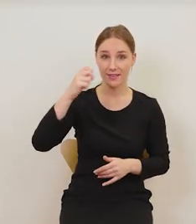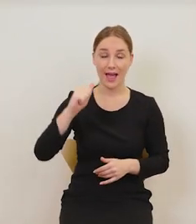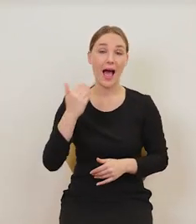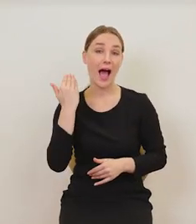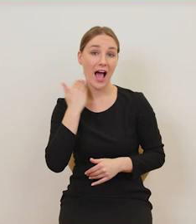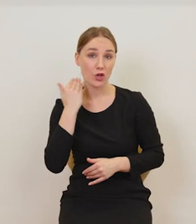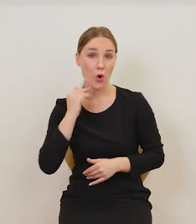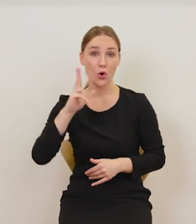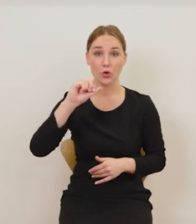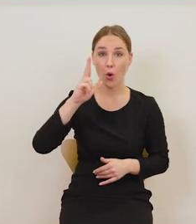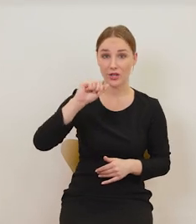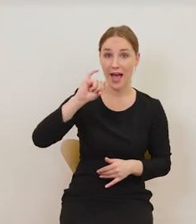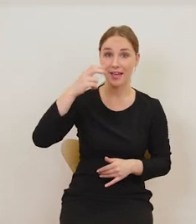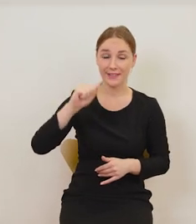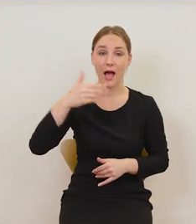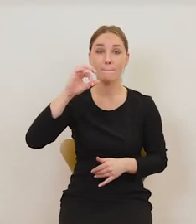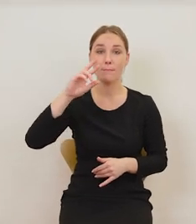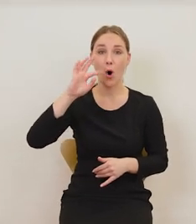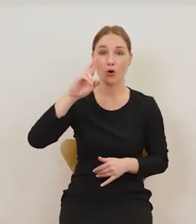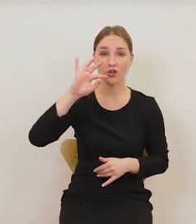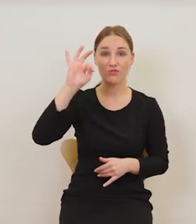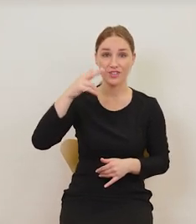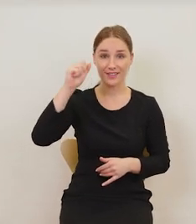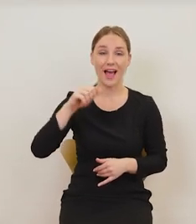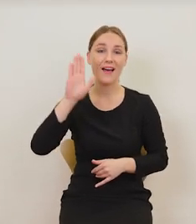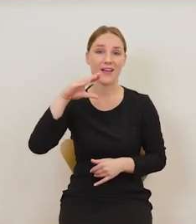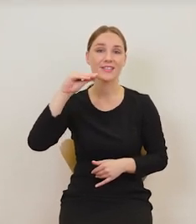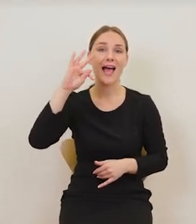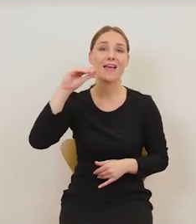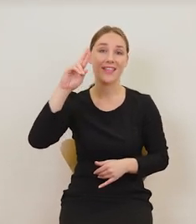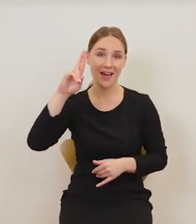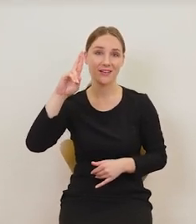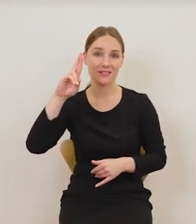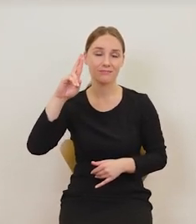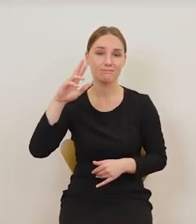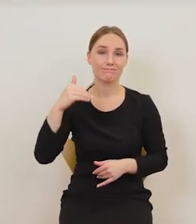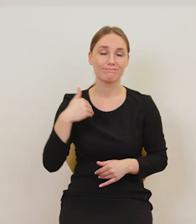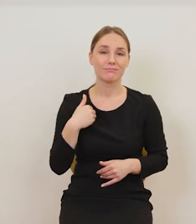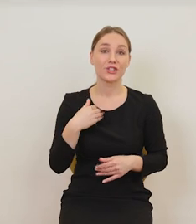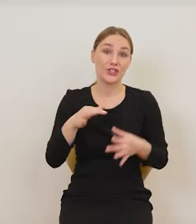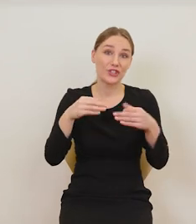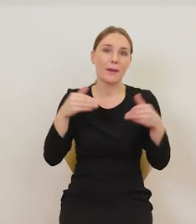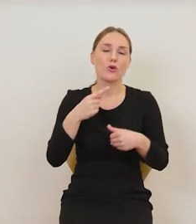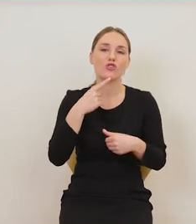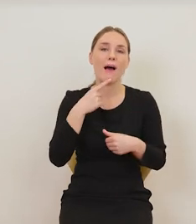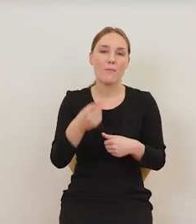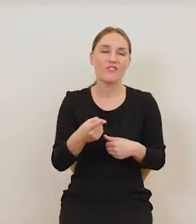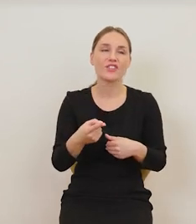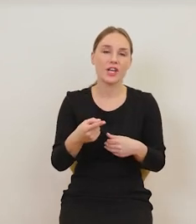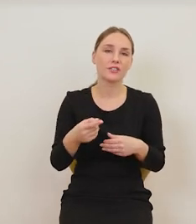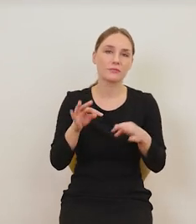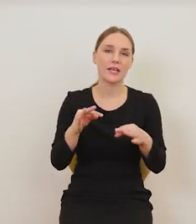alkohol, kokaina, morfina, a nawet eter do odurzania się, czyli współcześnie